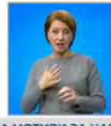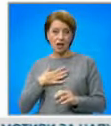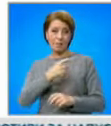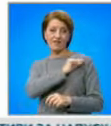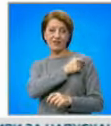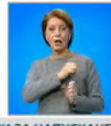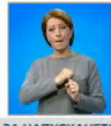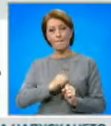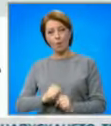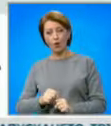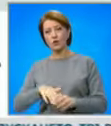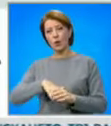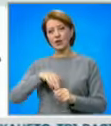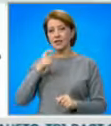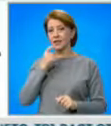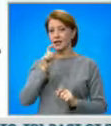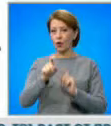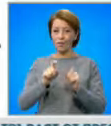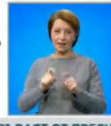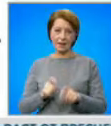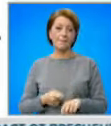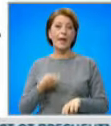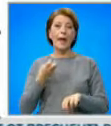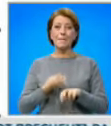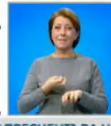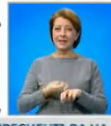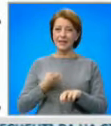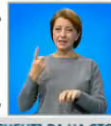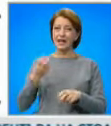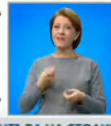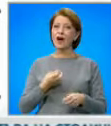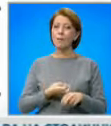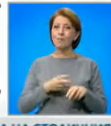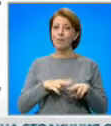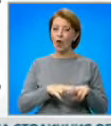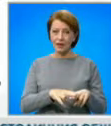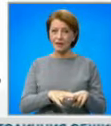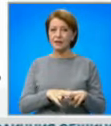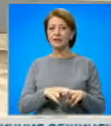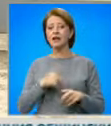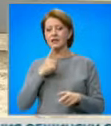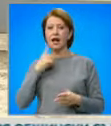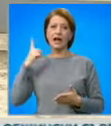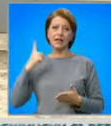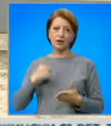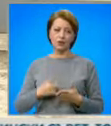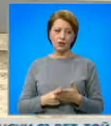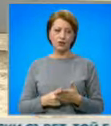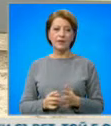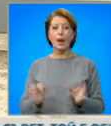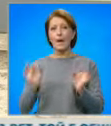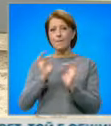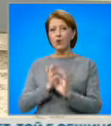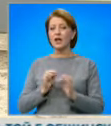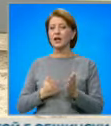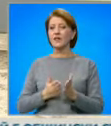коментират случая пред камера. Медиците от болницата в Изперих обаче са категорични. По никакъв начин случващото се